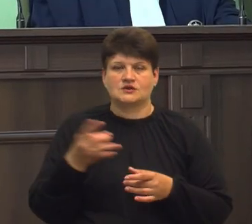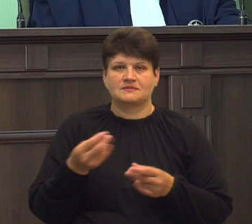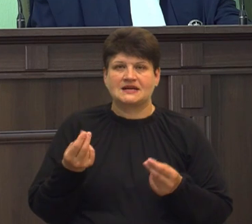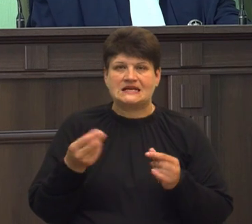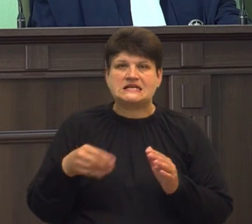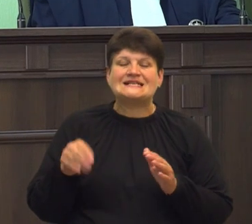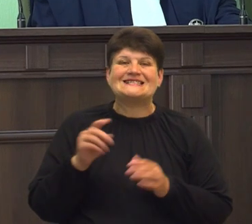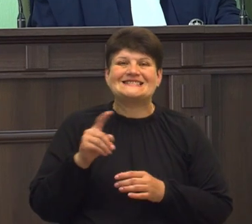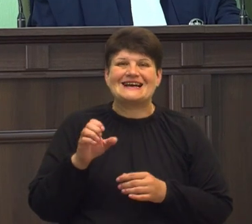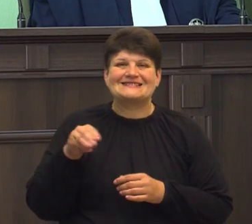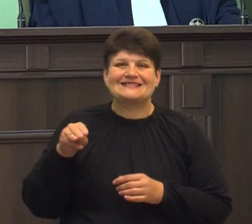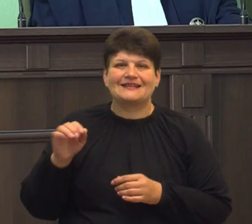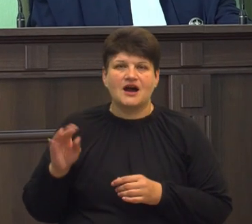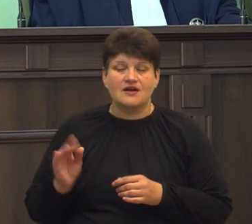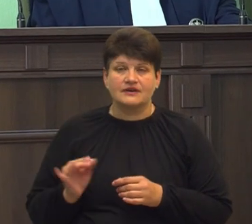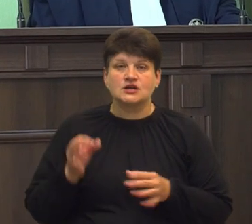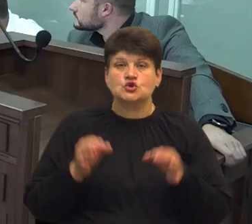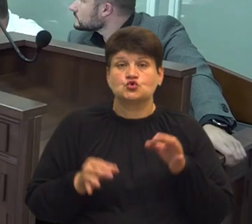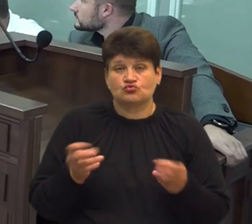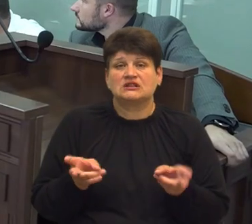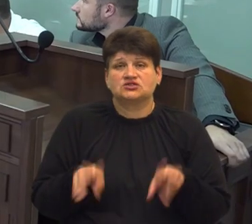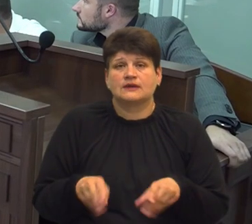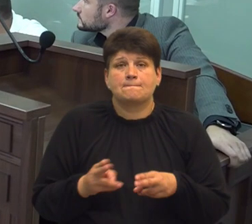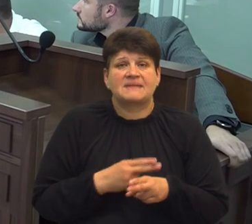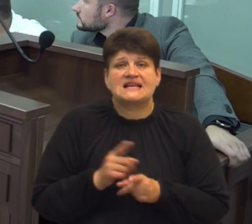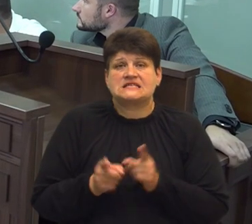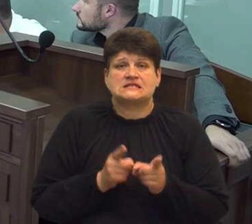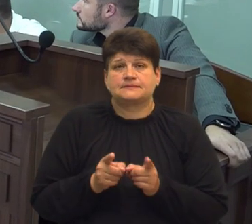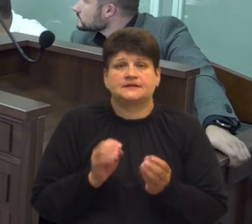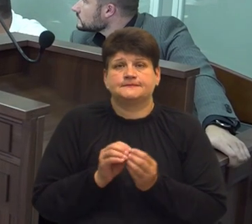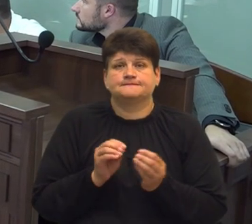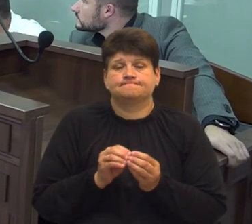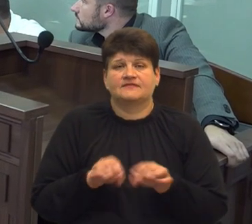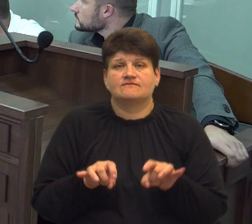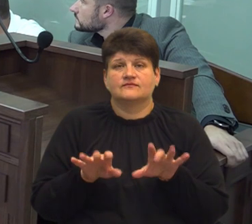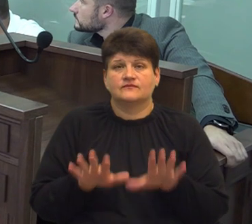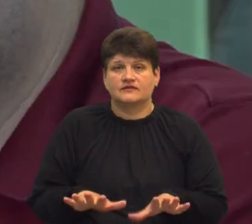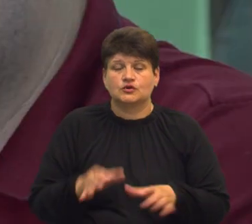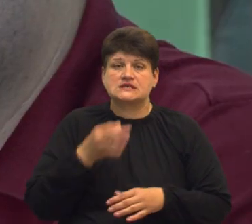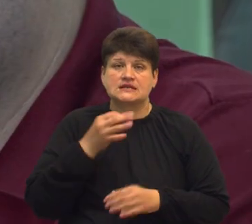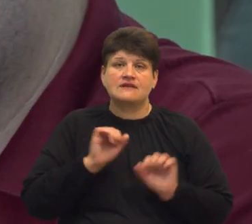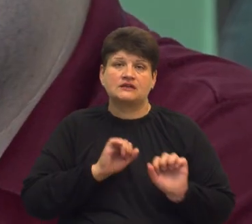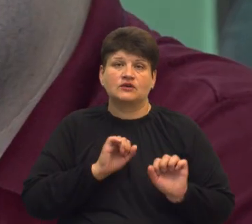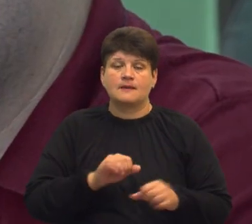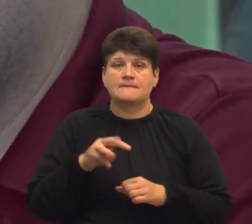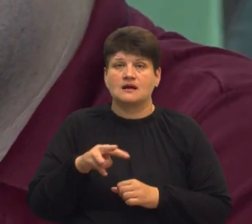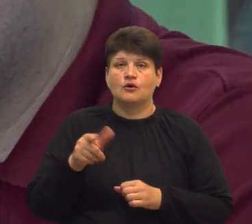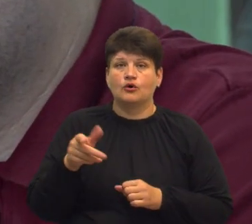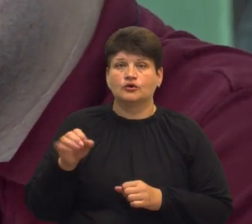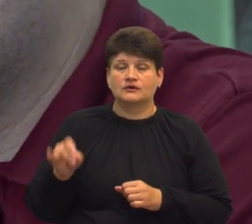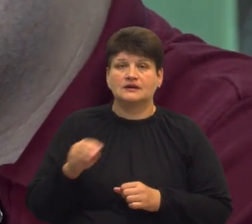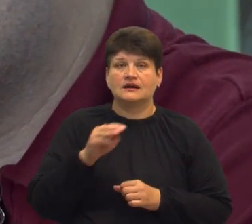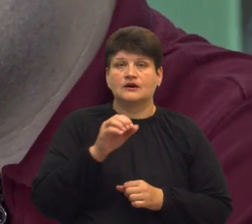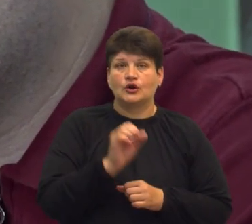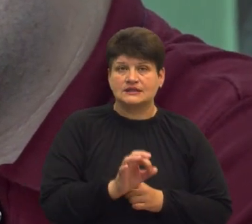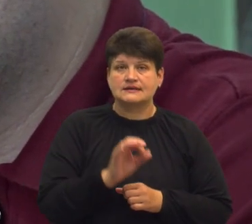апеляційної палати Вищого антикорупційного суду залишили без змін вироб першої інстанції. Про це розповів адвокат Михайла Головка Олександр Тананакін.